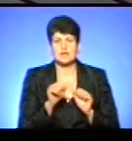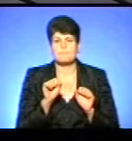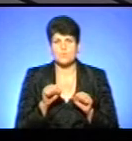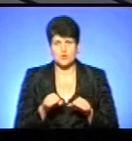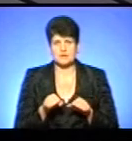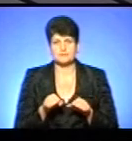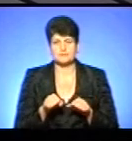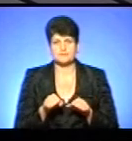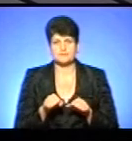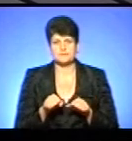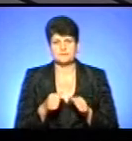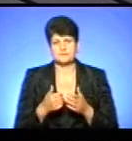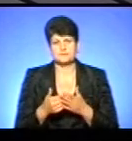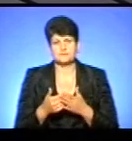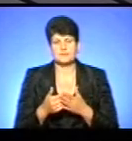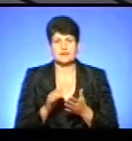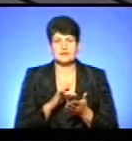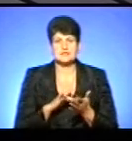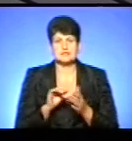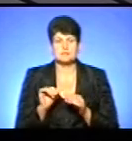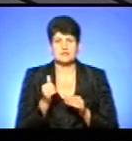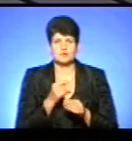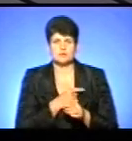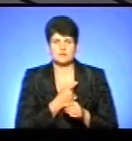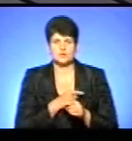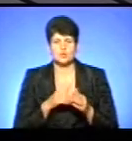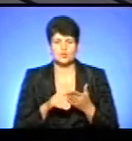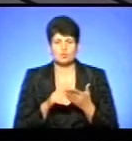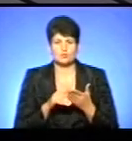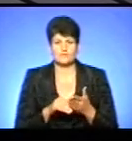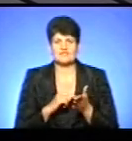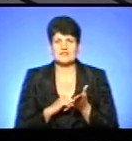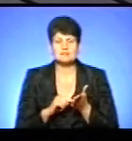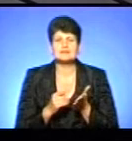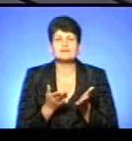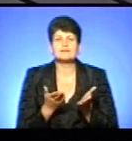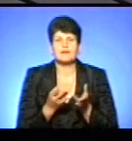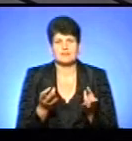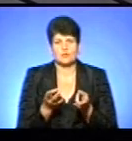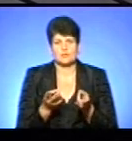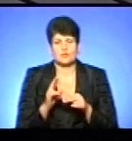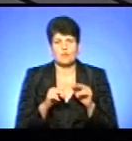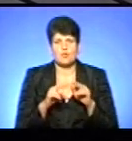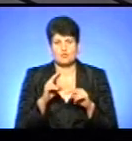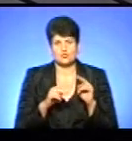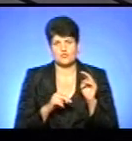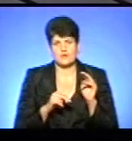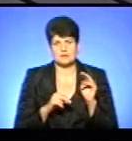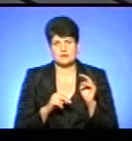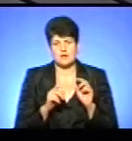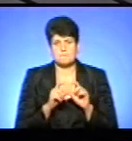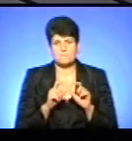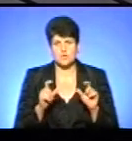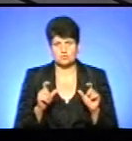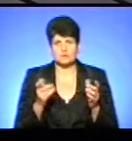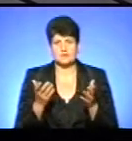скажімо так, десь центр первинної медико-санітарної допомоги відмітити, де саме необхідно збудувати амбулаторії,